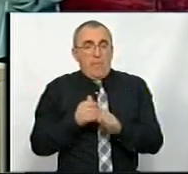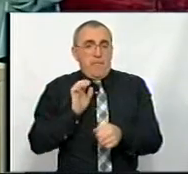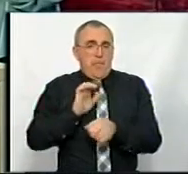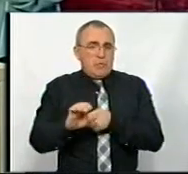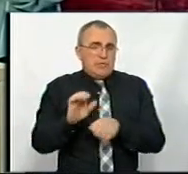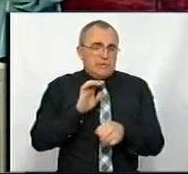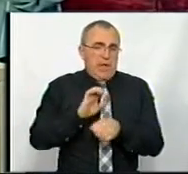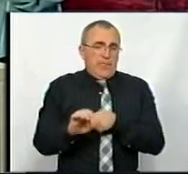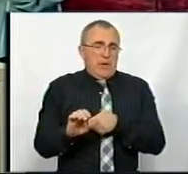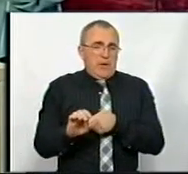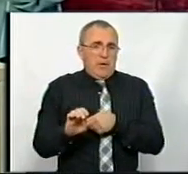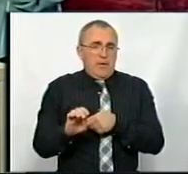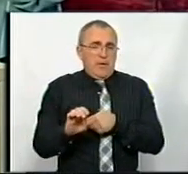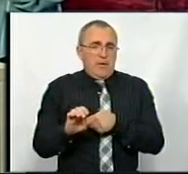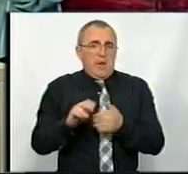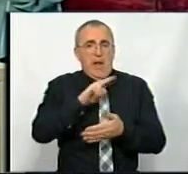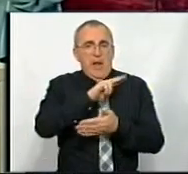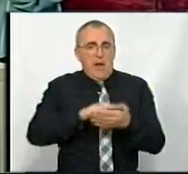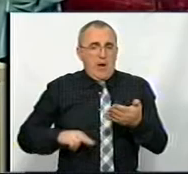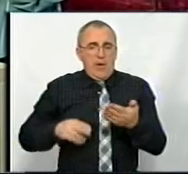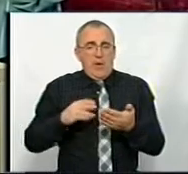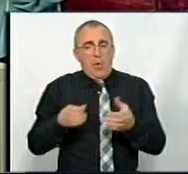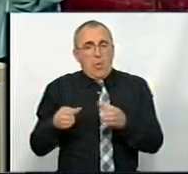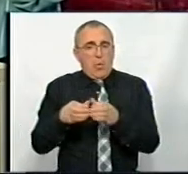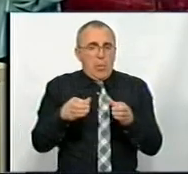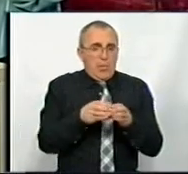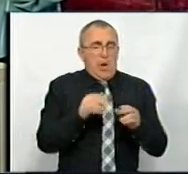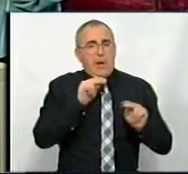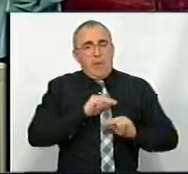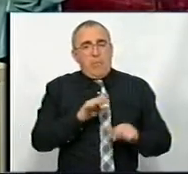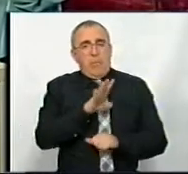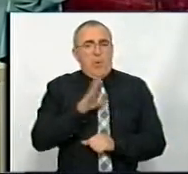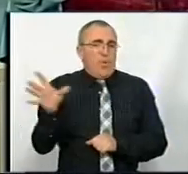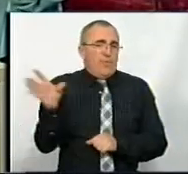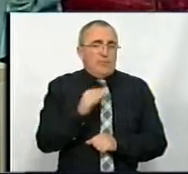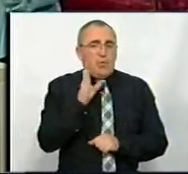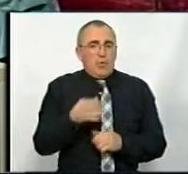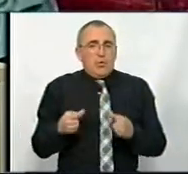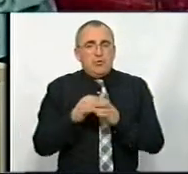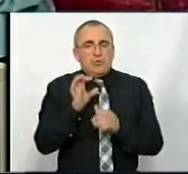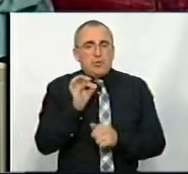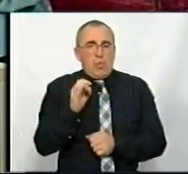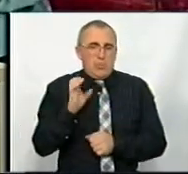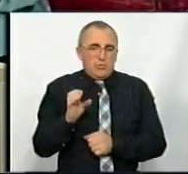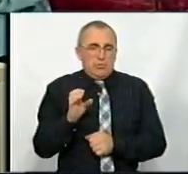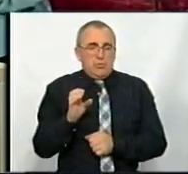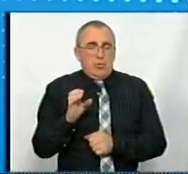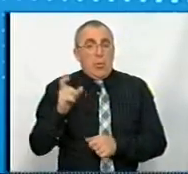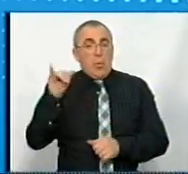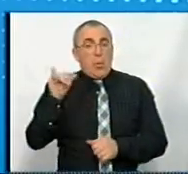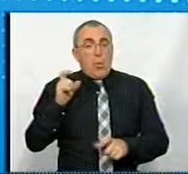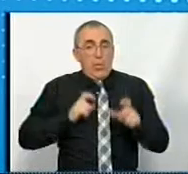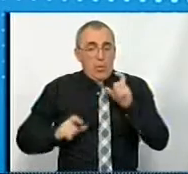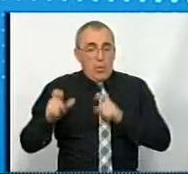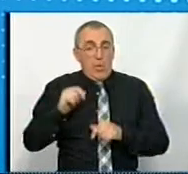вимог до ліцензування, щоб у групи робочої були усіх тільки Скопусів і Web of Science. Університет,